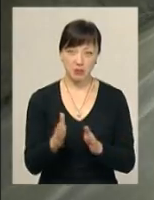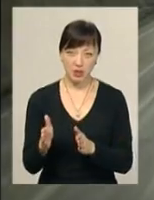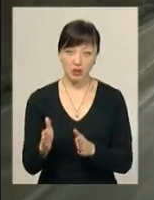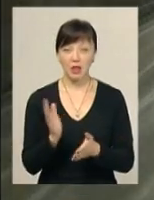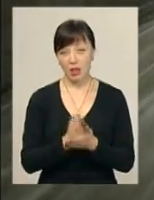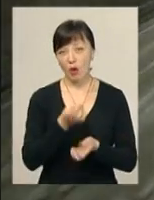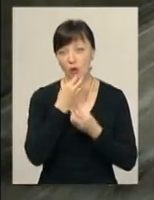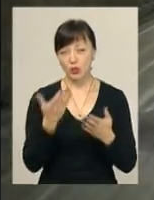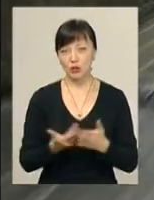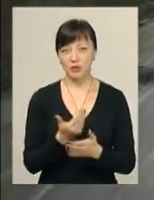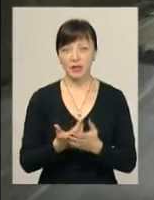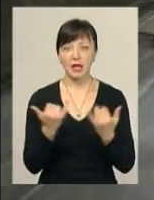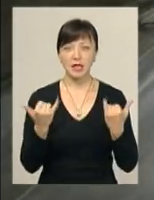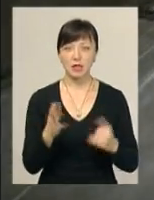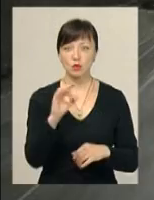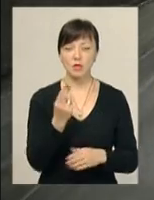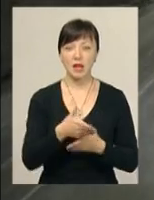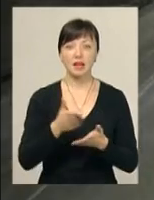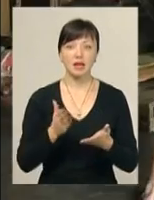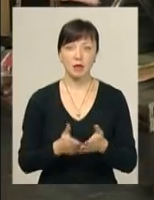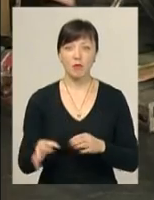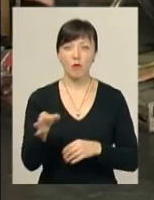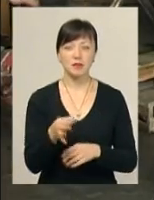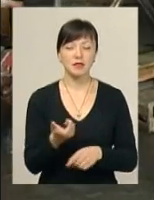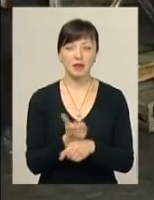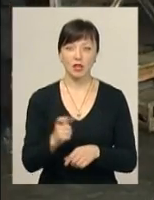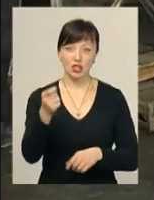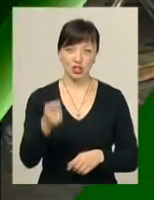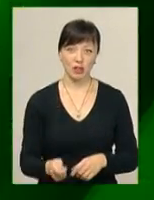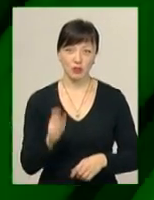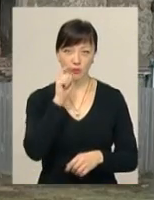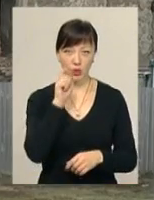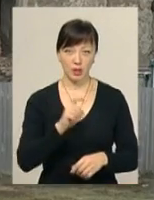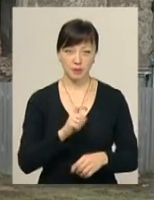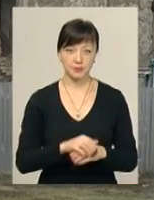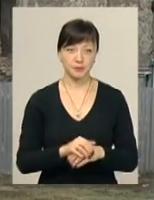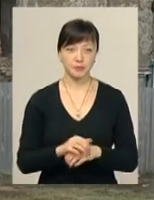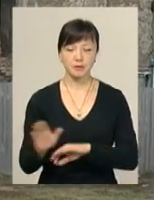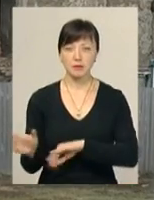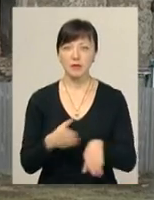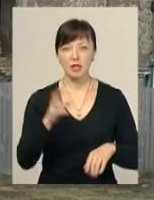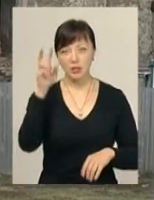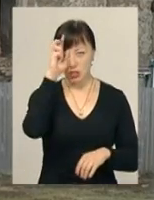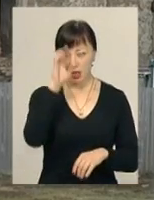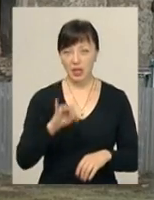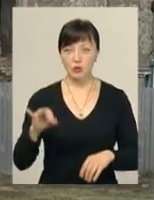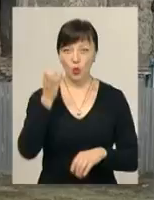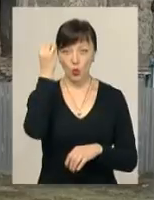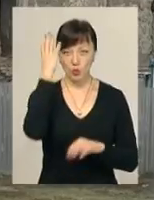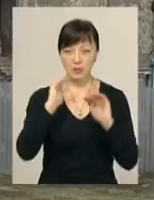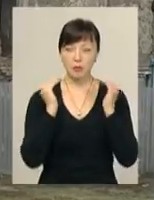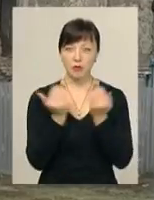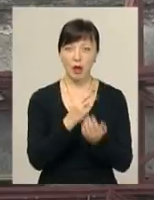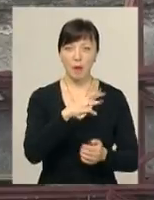Проте є і хороша новина. Нині соціальний хліб на Хмельниччині – один з найдешевших в країні. У Державному історико-культурному заповіднику